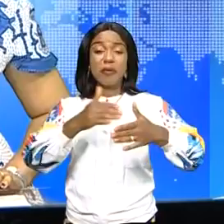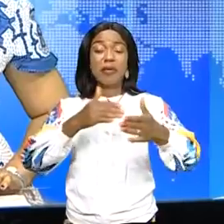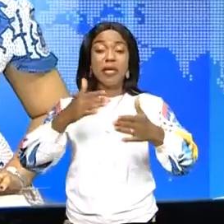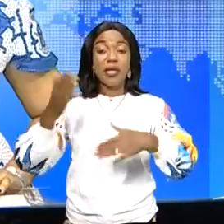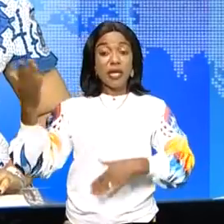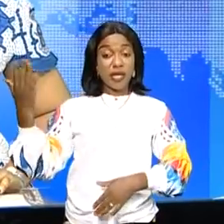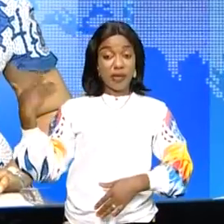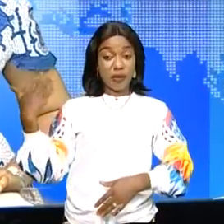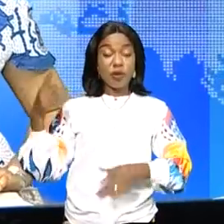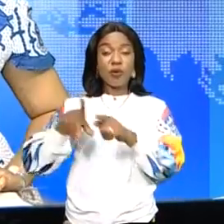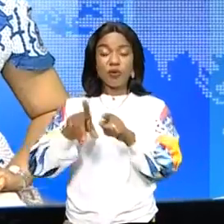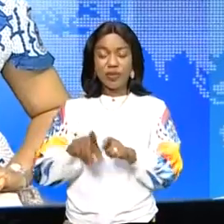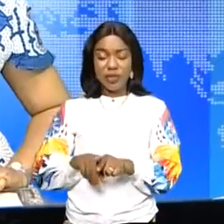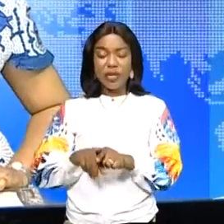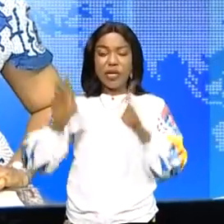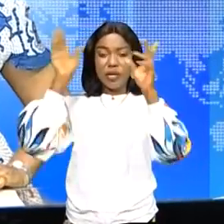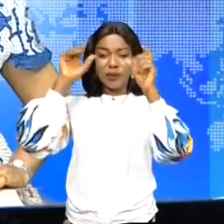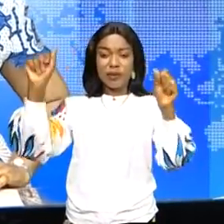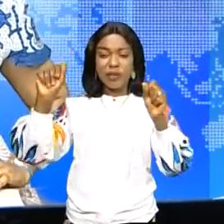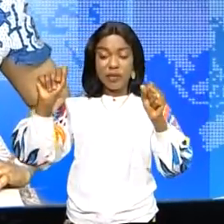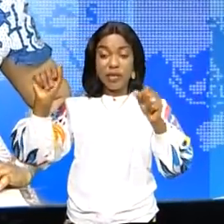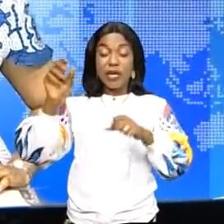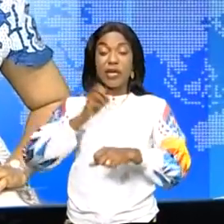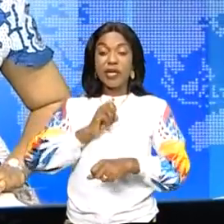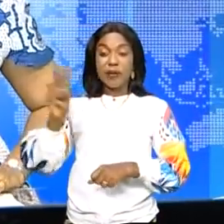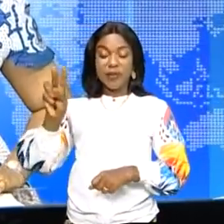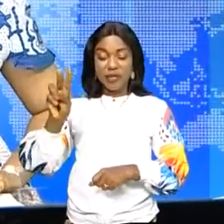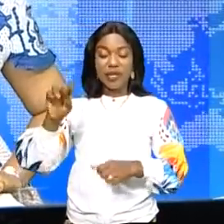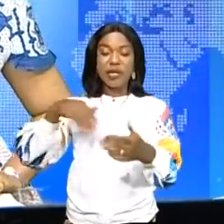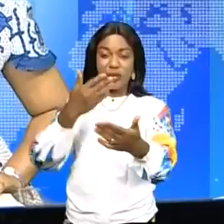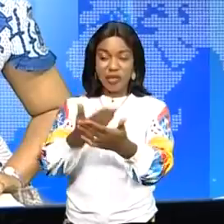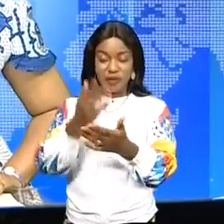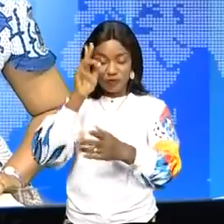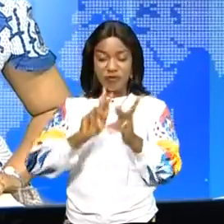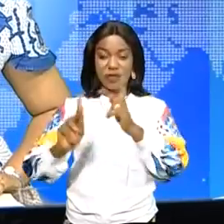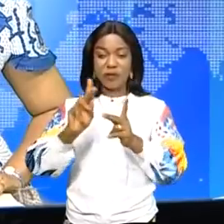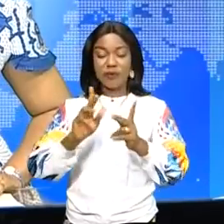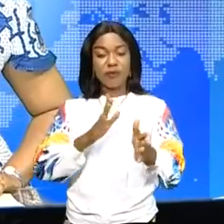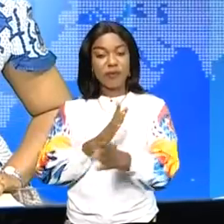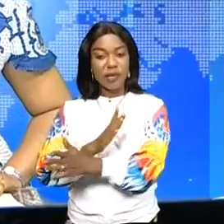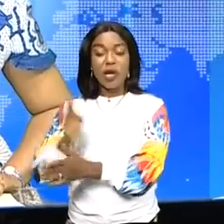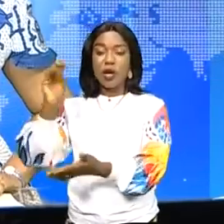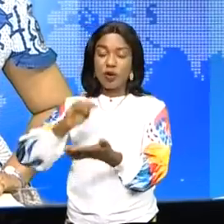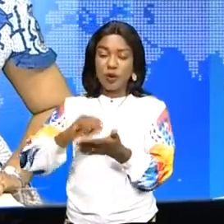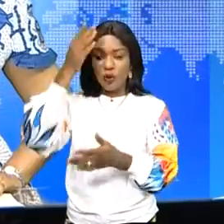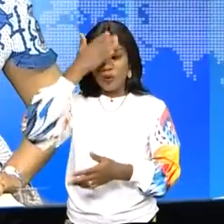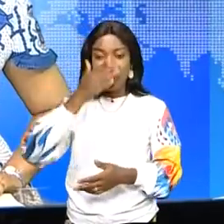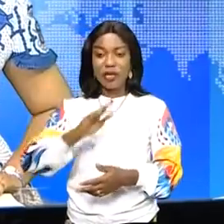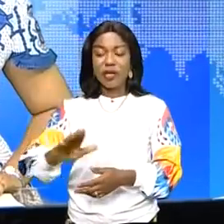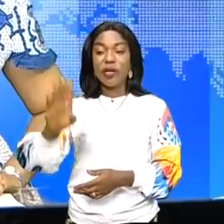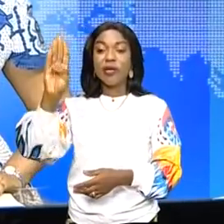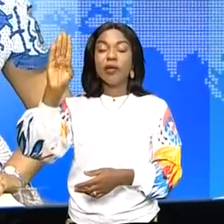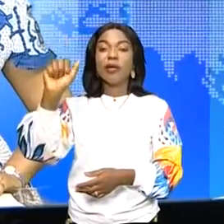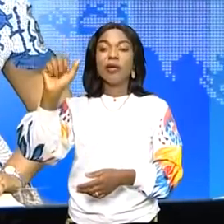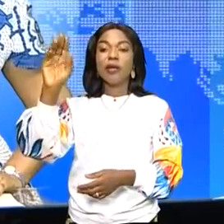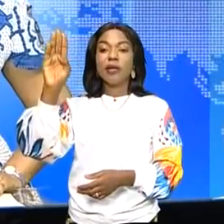La primaire de l'UDPES est allée à leur chevet. Un autre site inaccessible, c'est l'hôpital de Mabanga. Toutes les routes